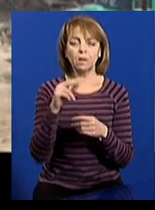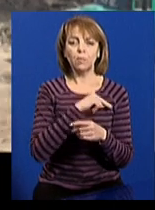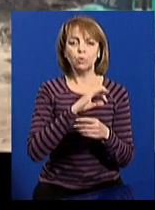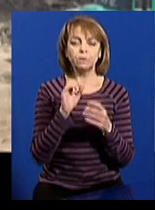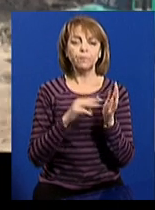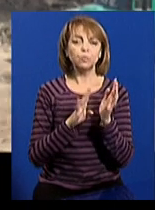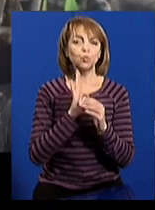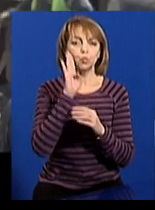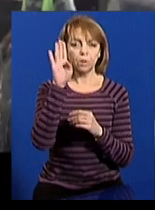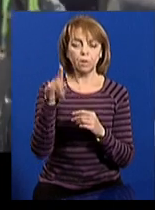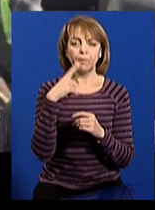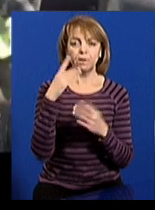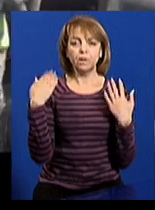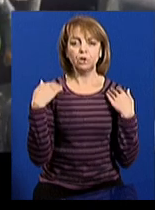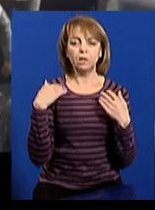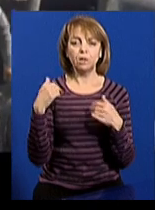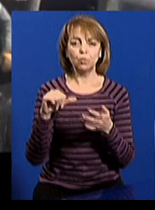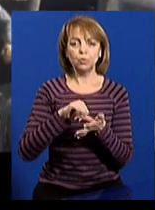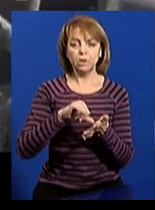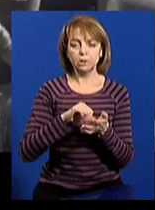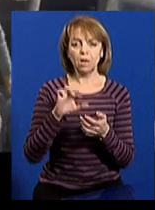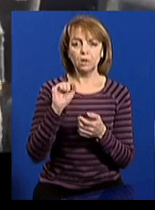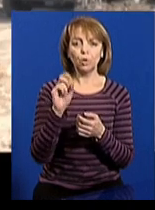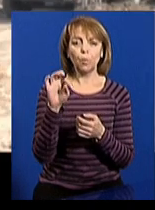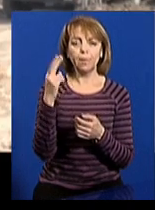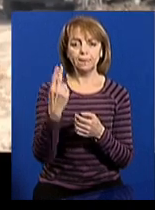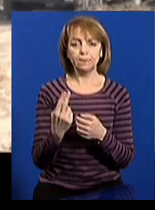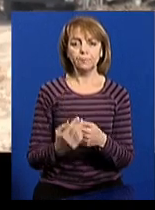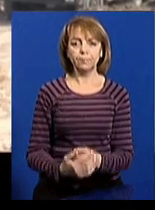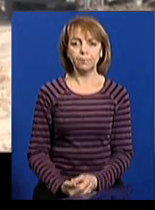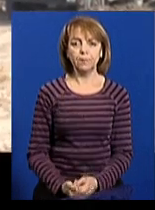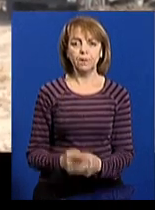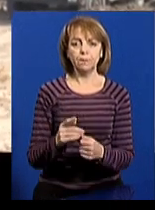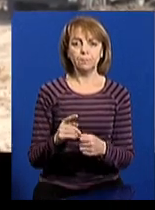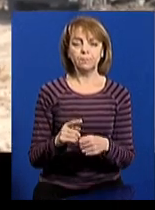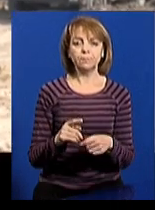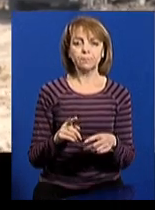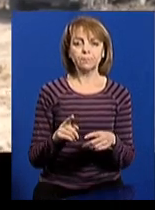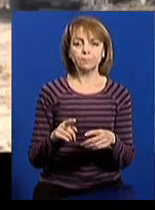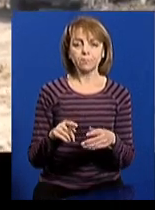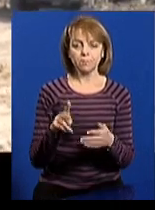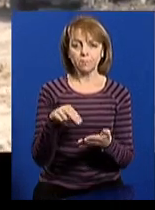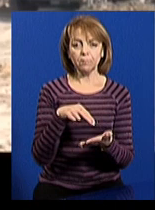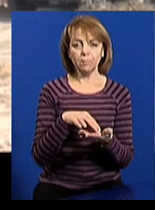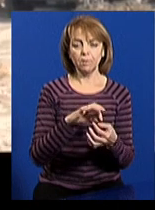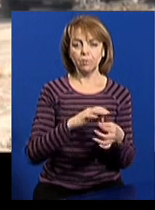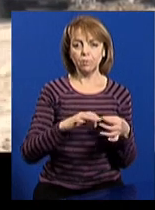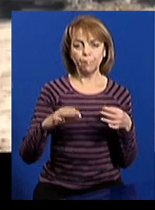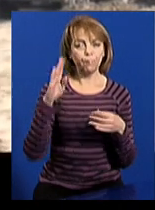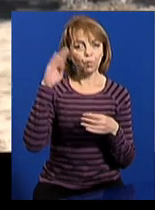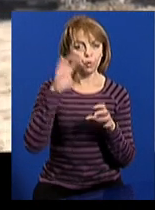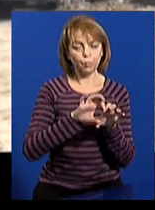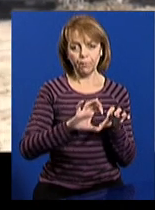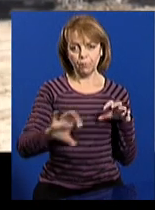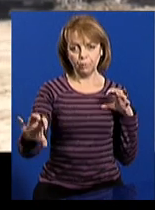восьмої ранку, говорить начальник дільниці Олександр Копець. Тут прокладений